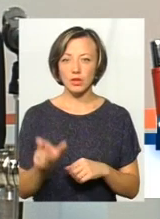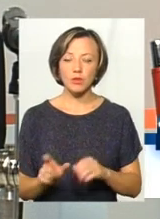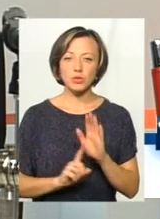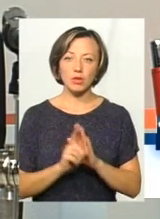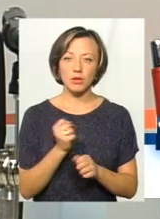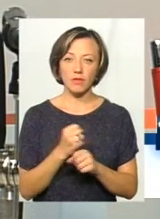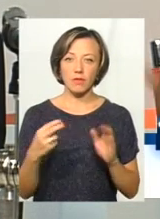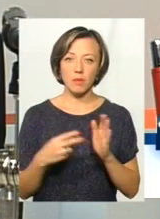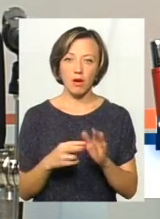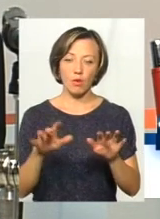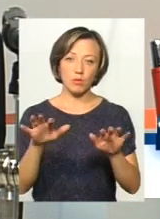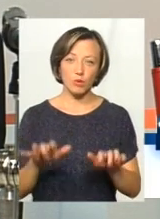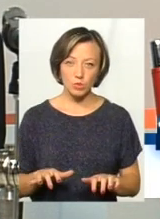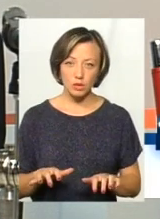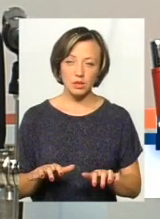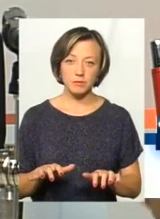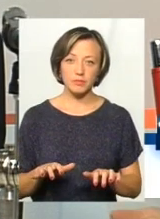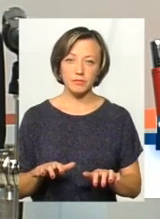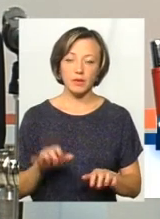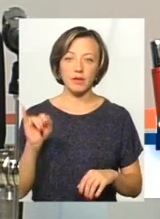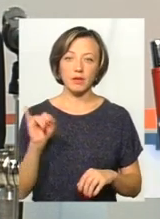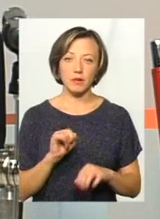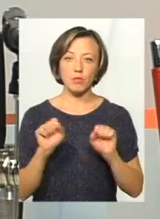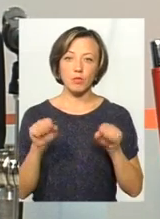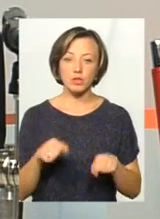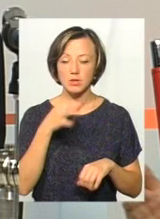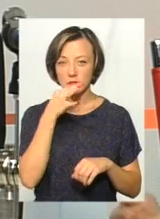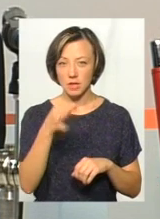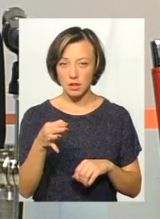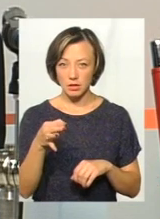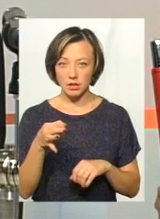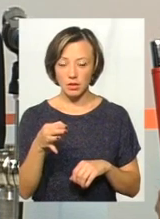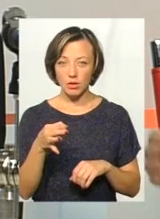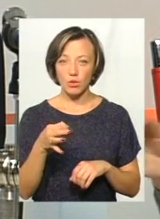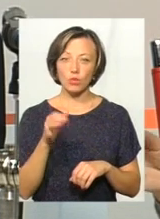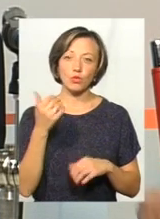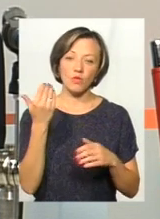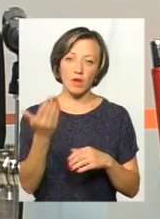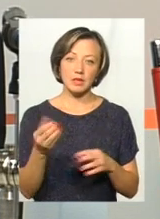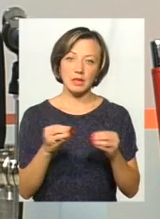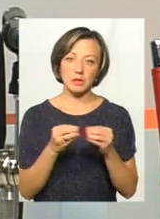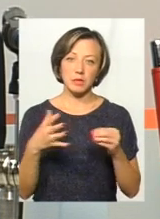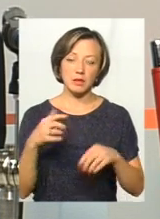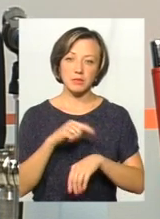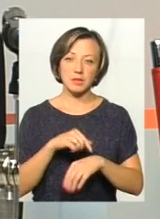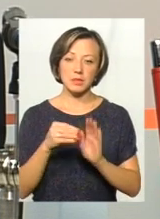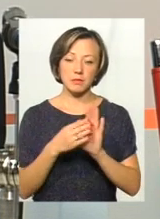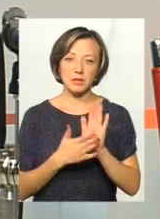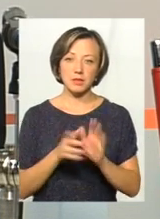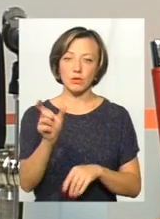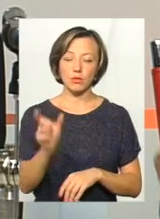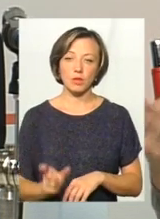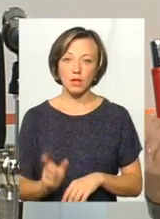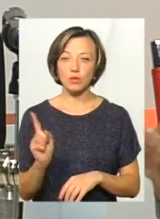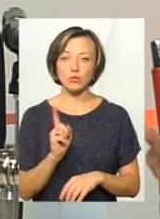того, що вмикає комп'ютер. І може вже сказати тому самому лікарю, що до вас там на 10-15 записаний пацієнт. Для того,